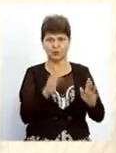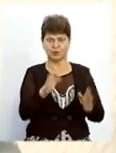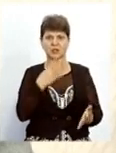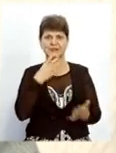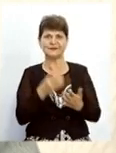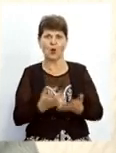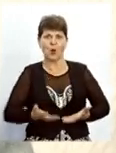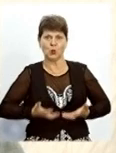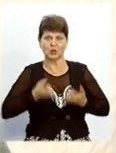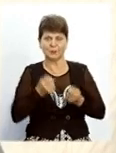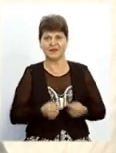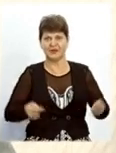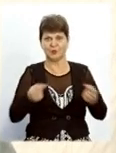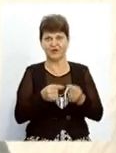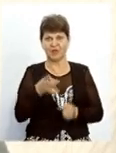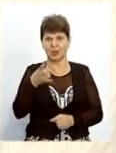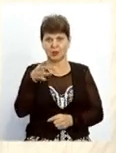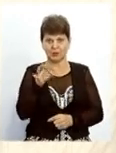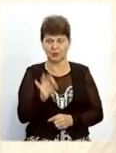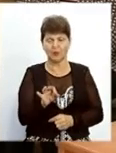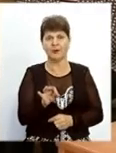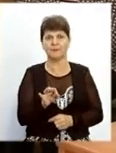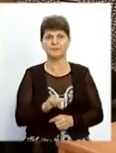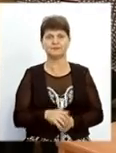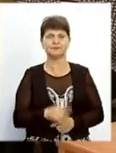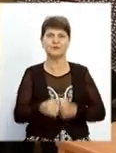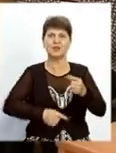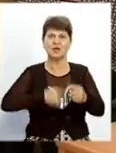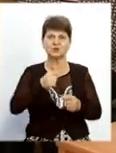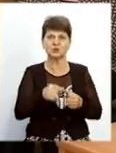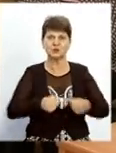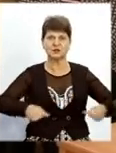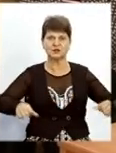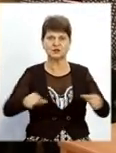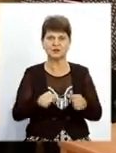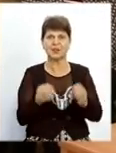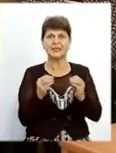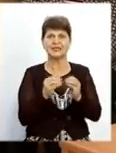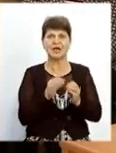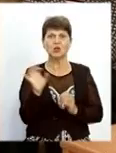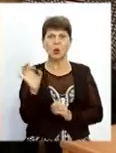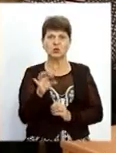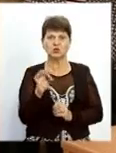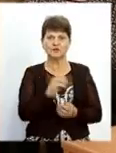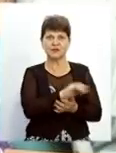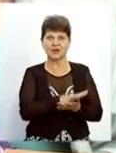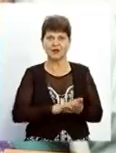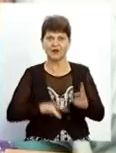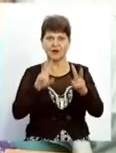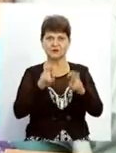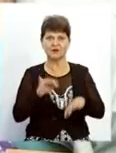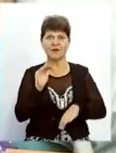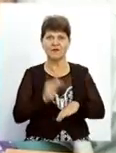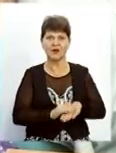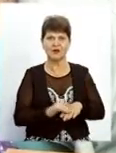своє утримання, відповідно, і в тому числі на сплату комунальних господарств. Наступне засідання призначено на 10 жовтня. Також триває слідство по факту